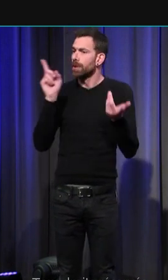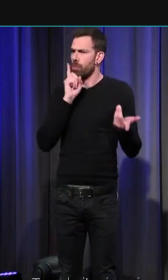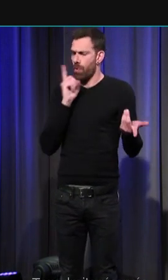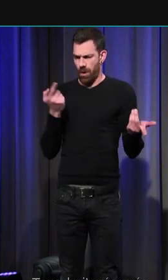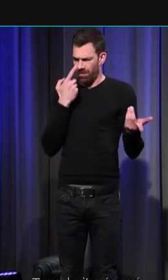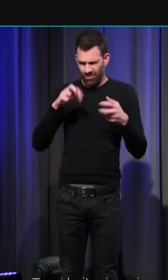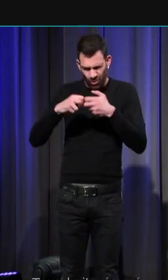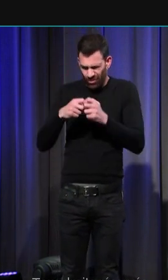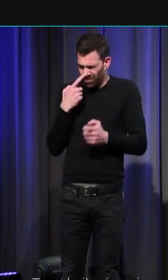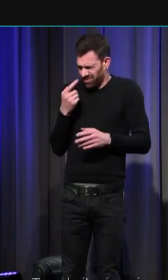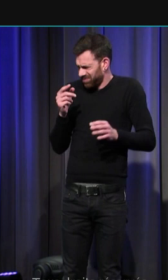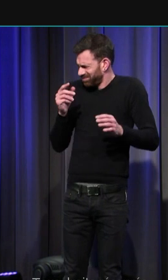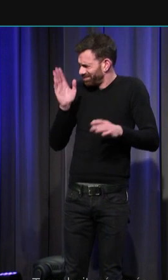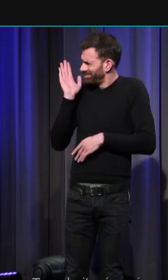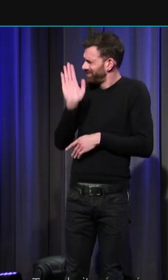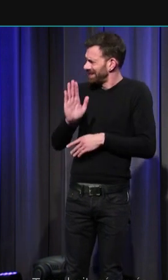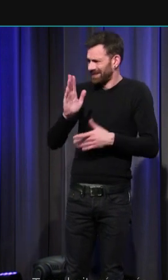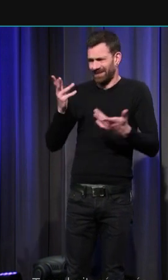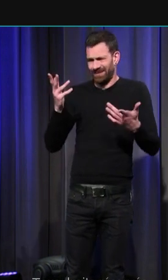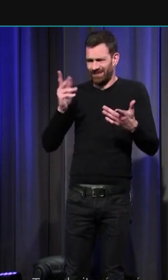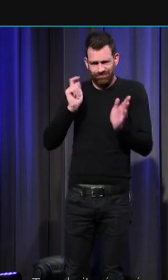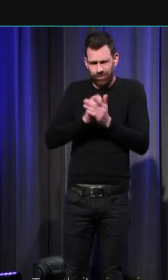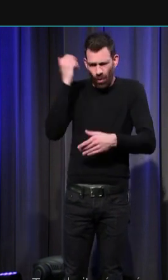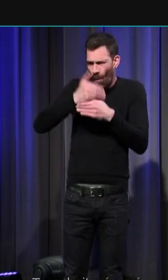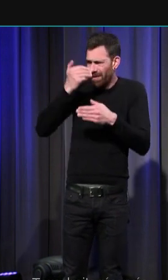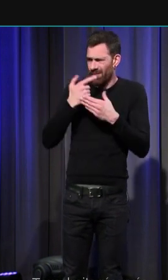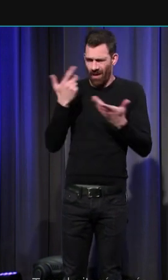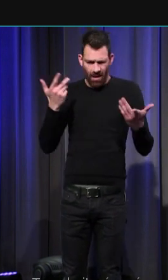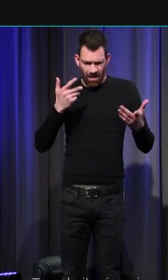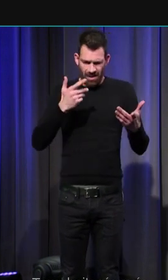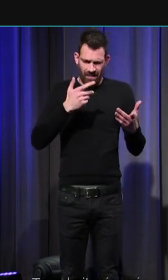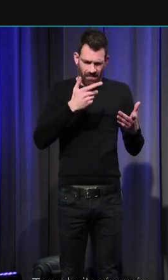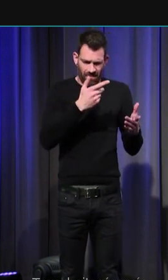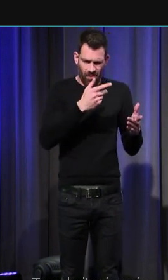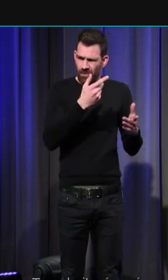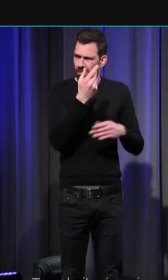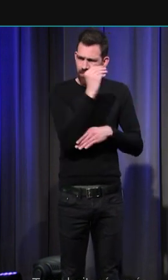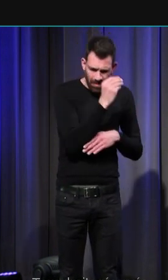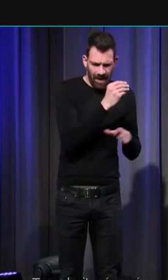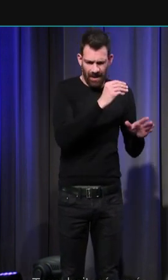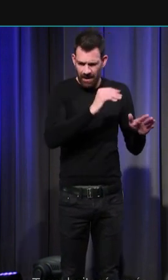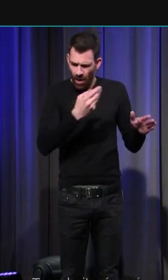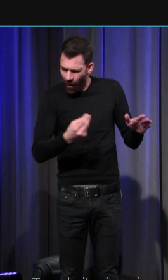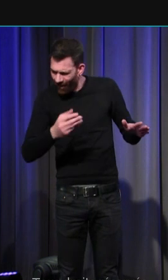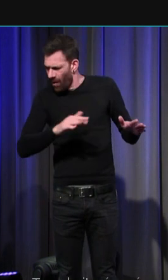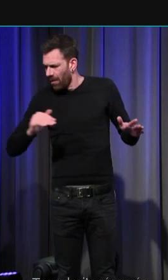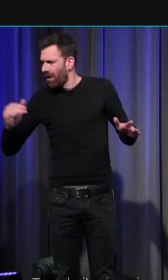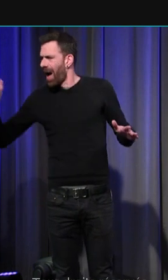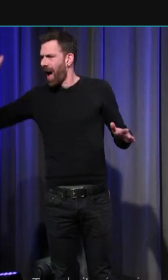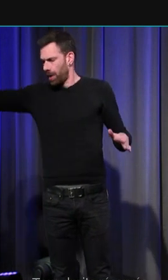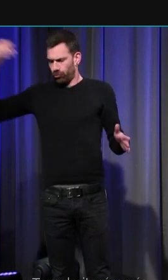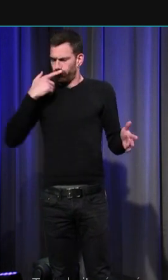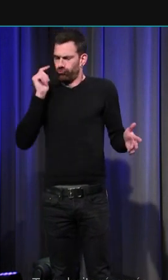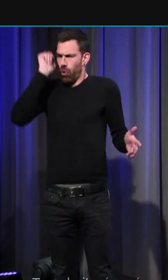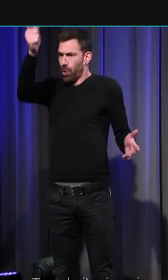cadre bien particulier avec une sélection très particulière et tout de suite nos premières analyses nos premières études se